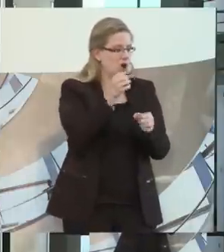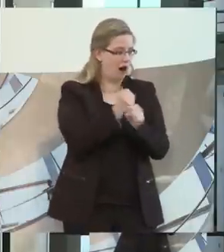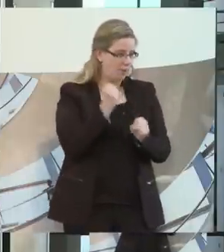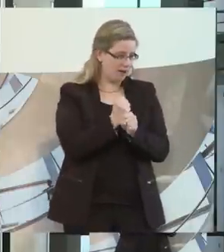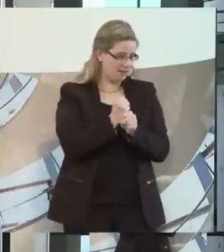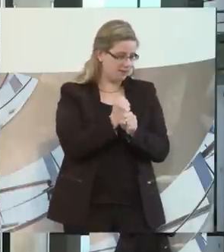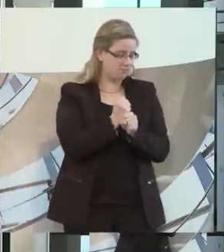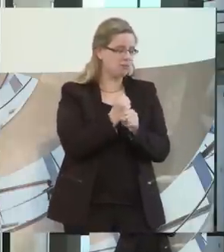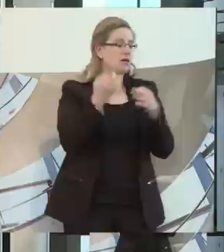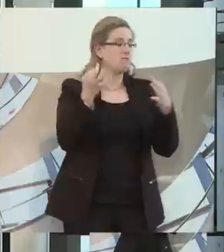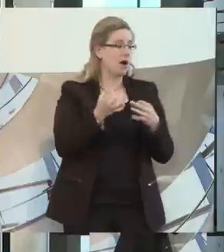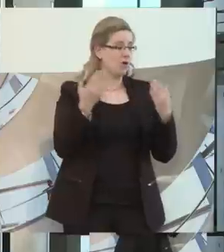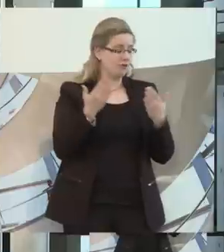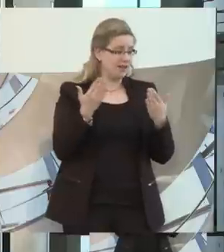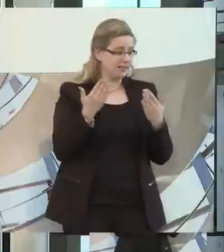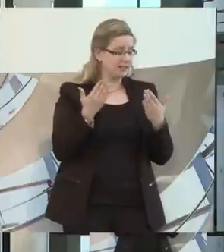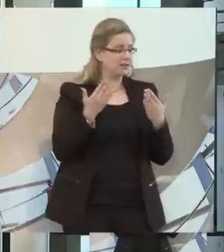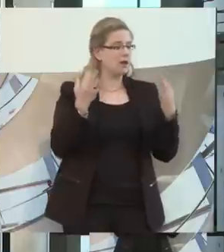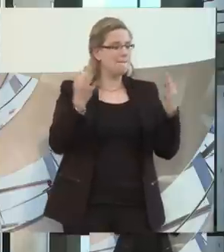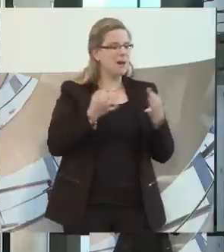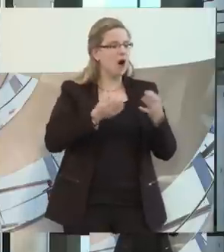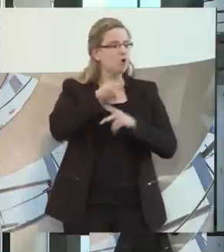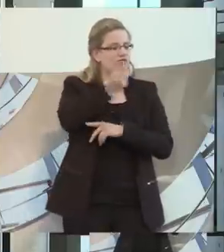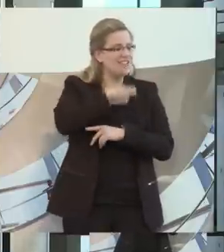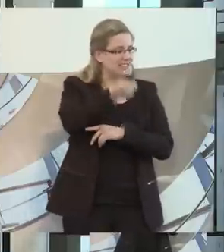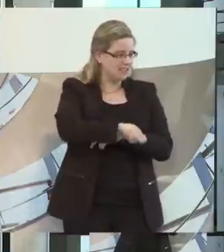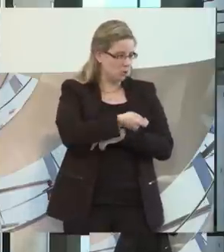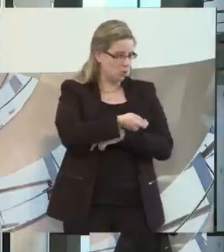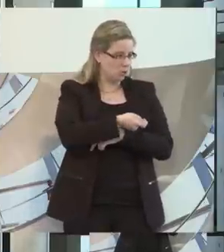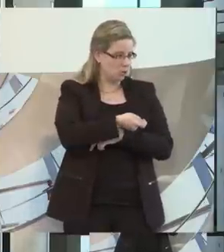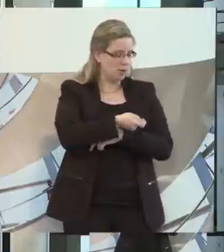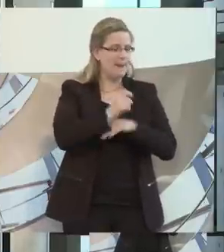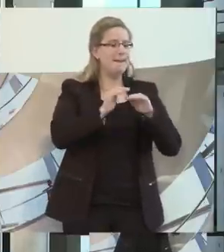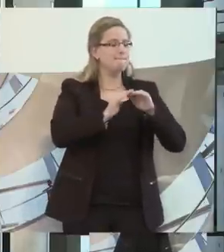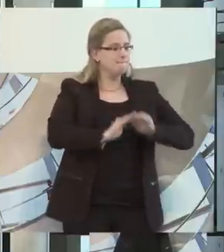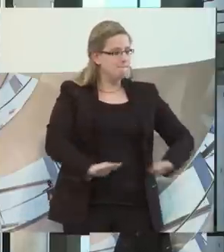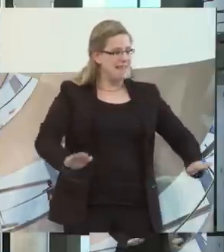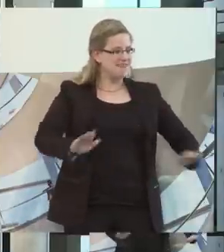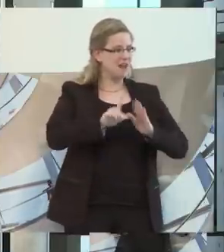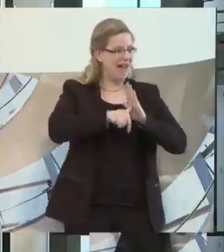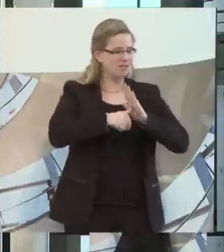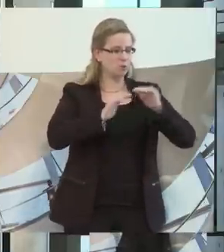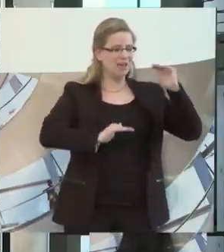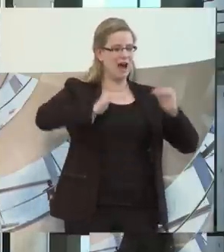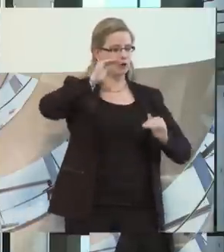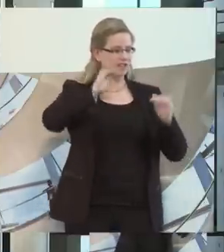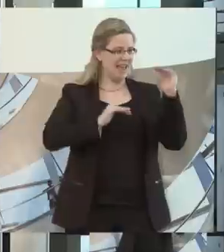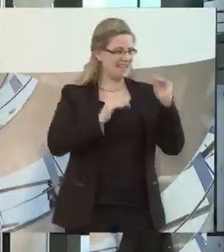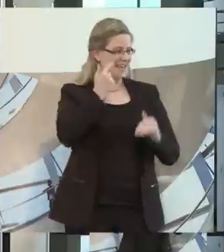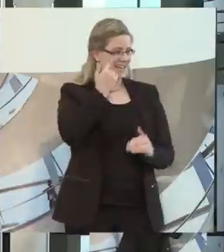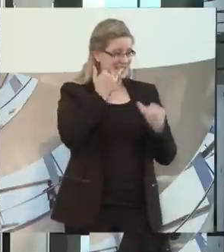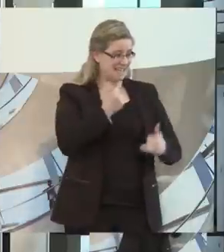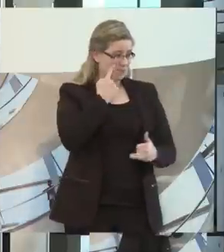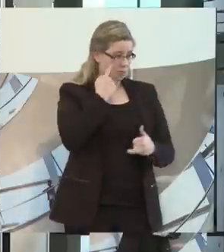sein, dass eine entsprechende Finanzierung da ist. Der Minderleistungsausgleich, der im Moment gegeben wird, ist zu gering.